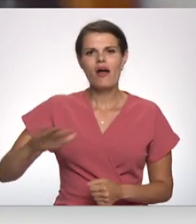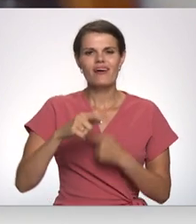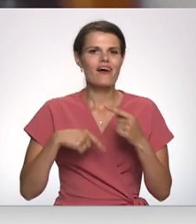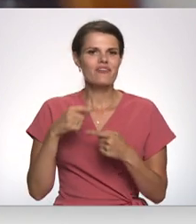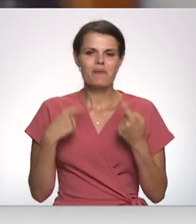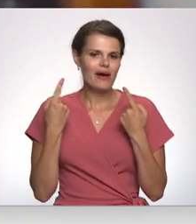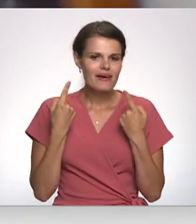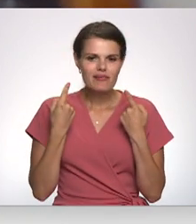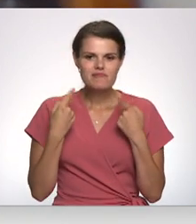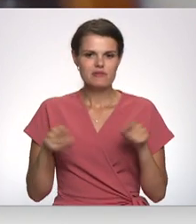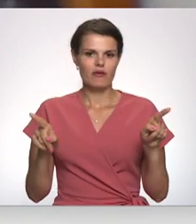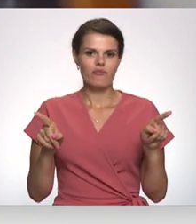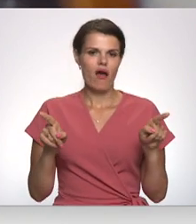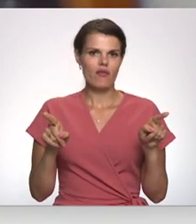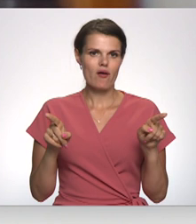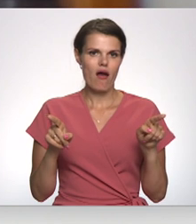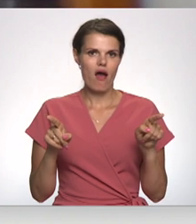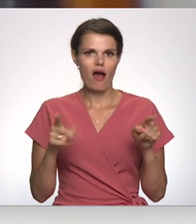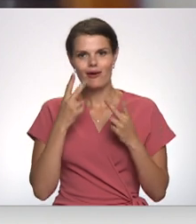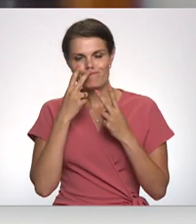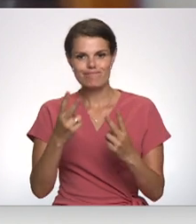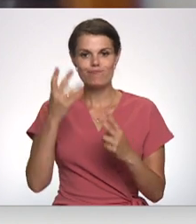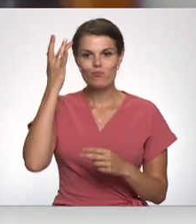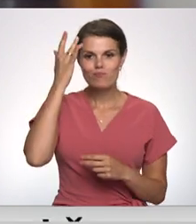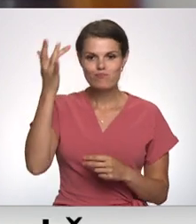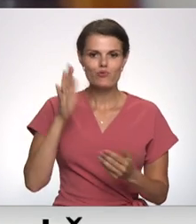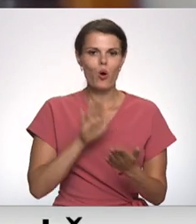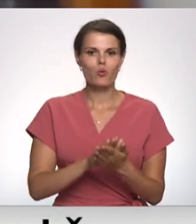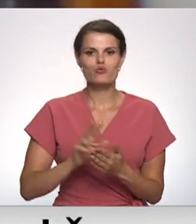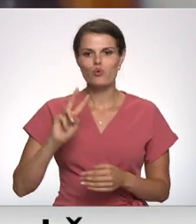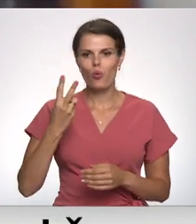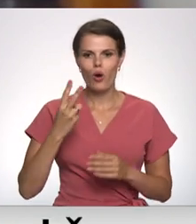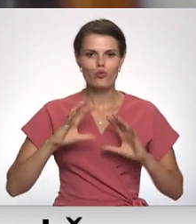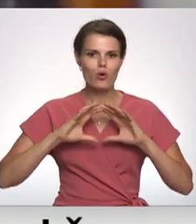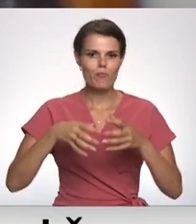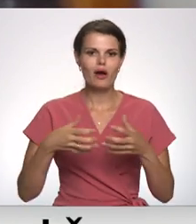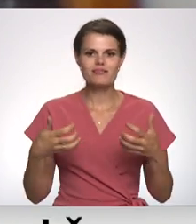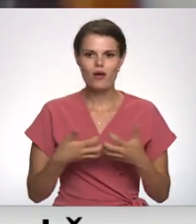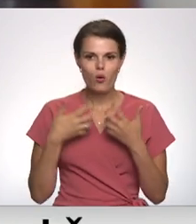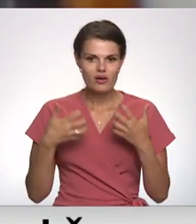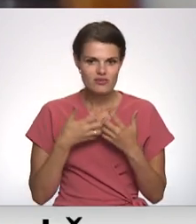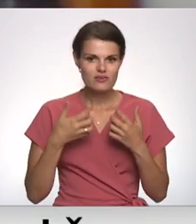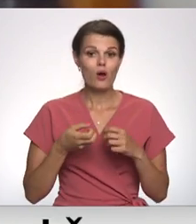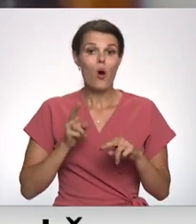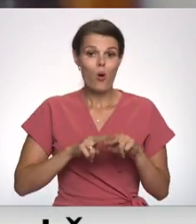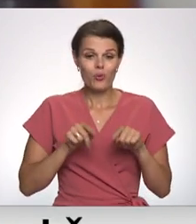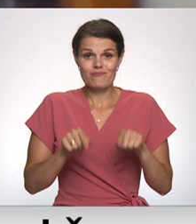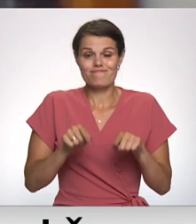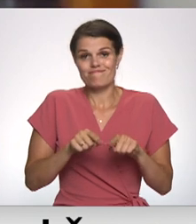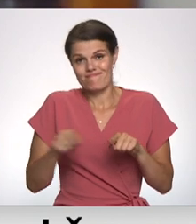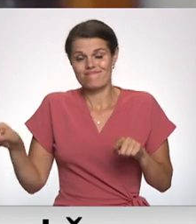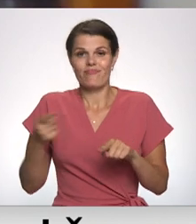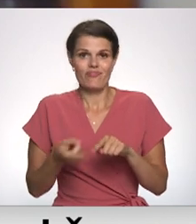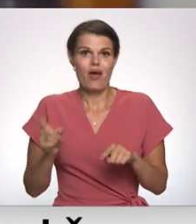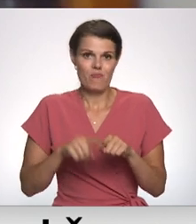citādāks skatījums uz otro pasaules skatu, un no tā arī izrieta totums